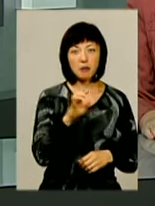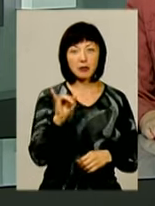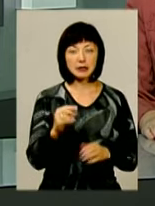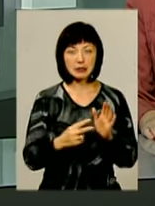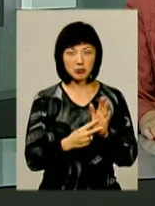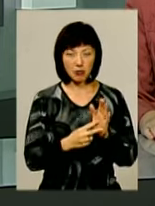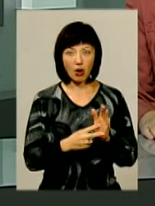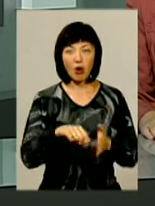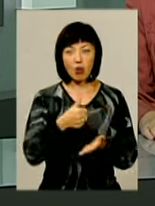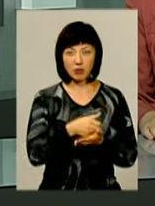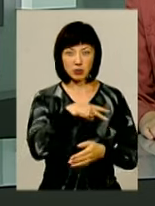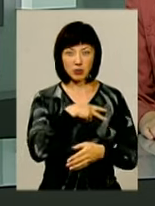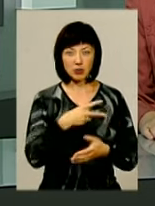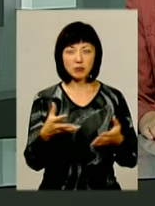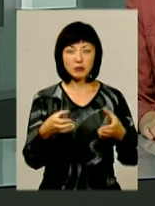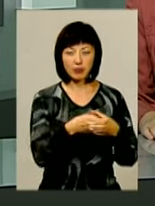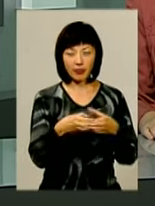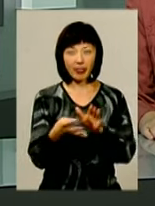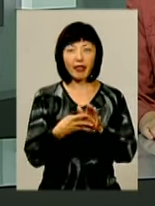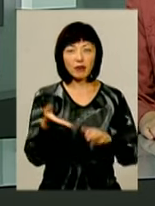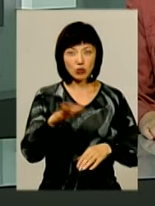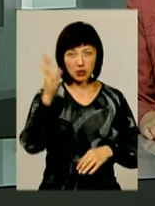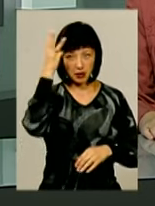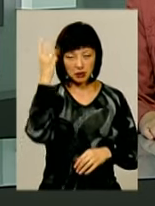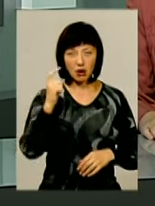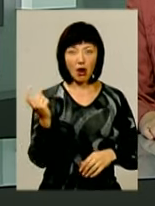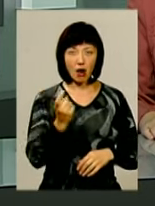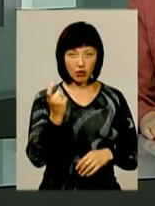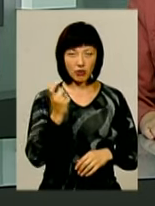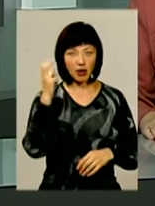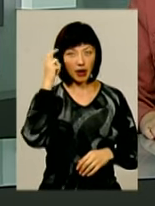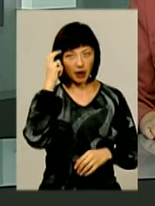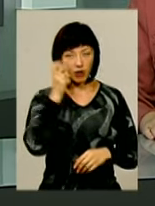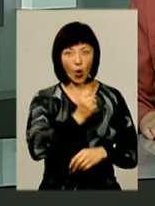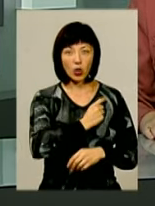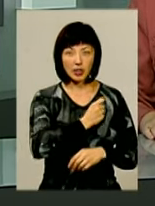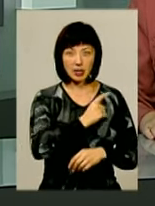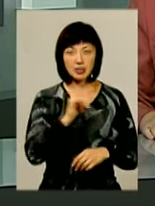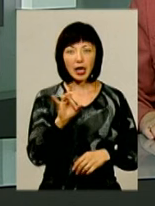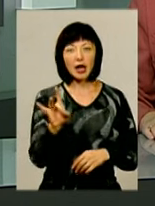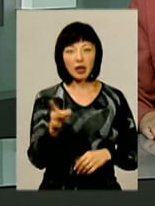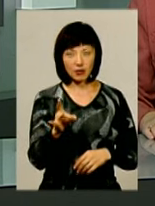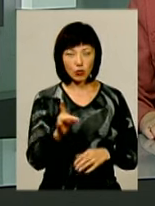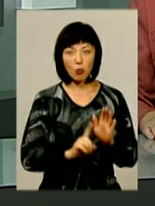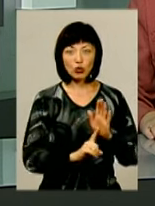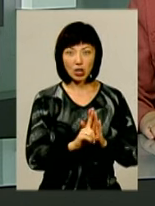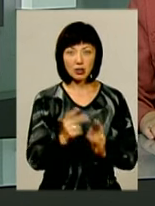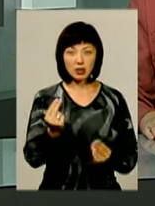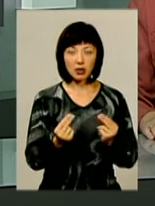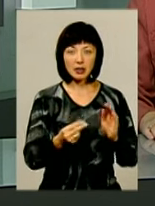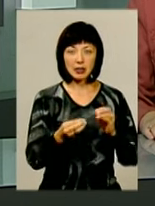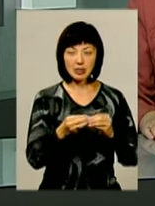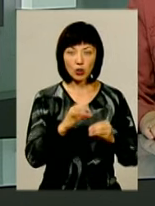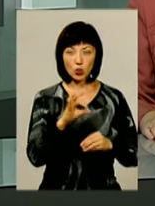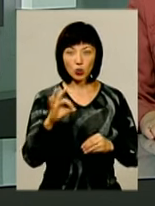Головний трофей виборюватимуть 9 команд – спортсмени Хмельницького, Харкова, Києва, Одеси та Рівного. Початок ігор о 10